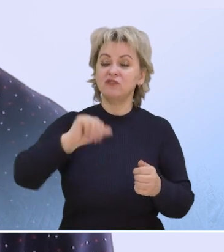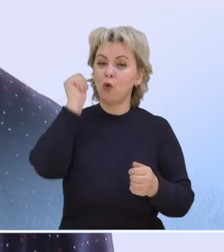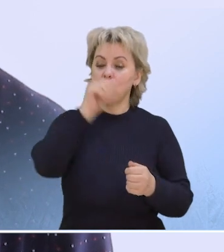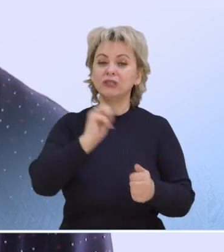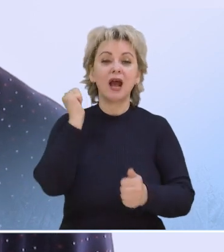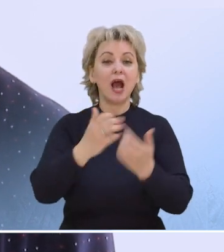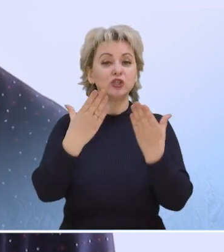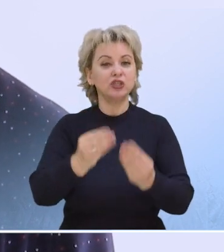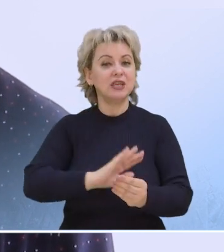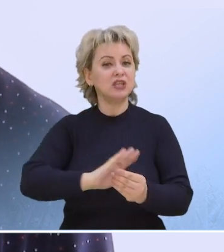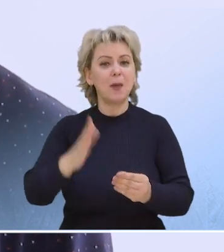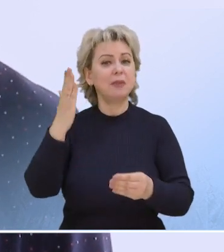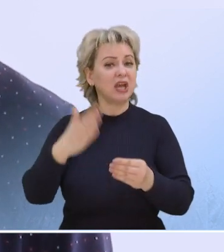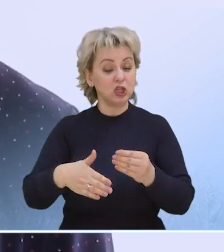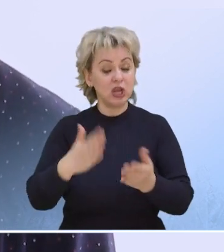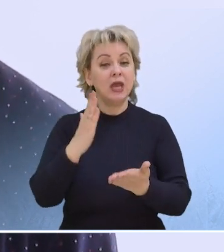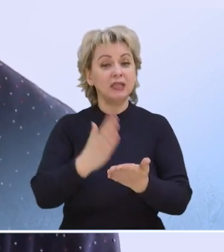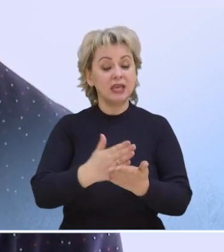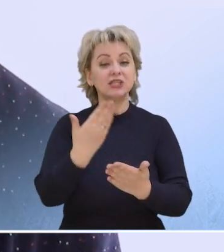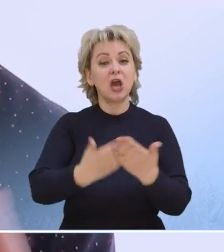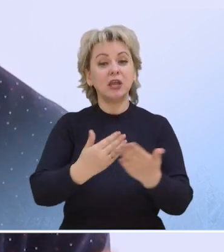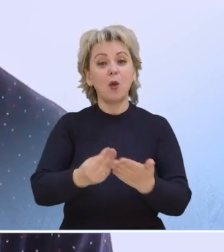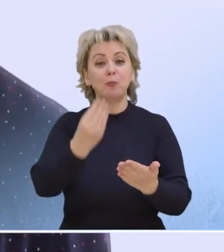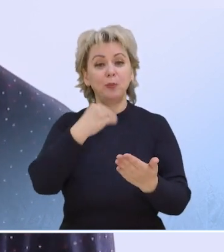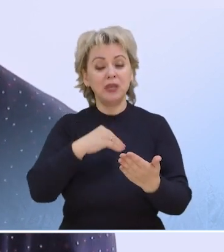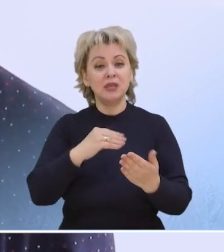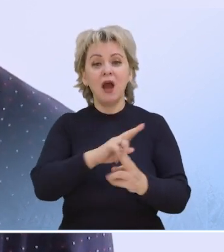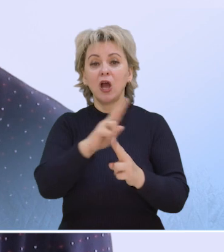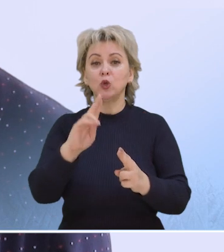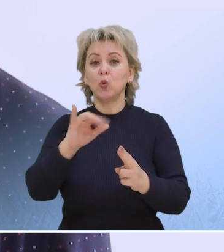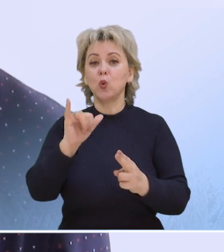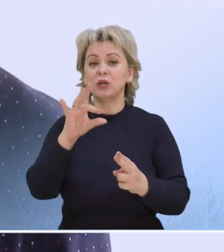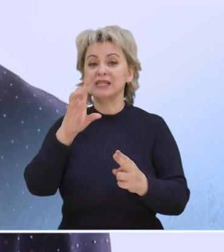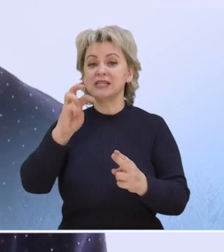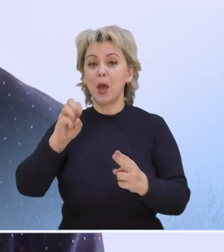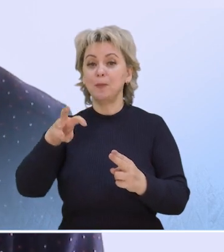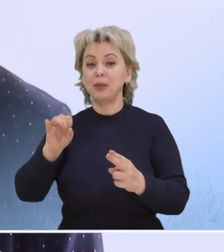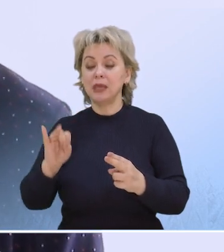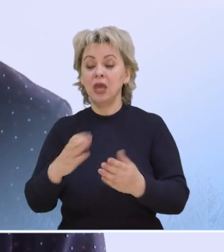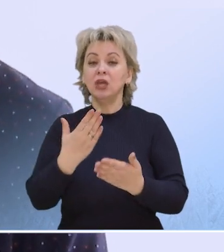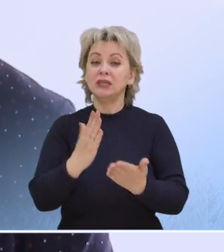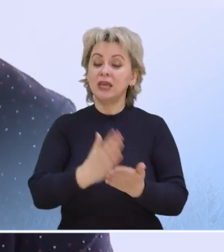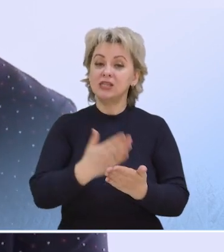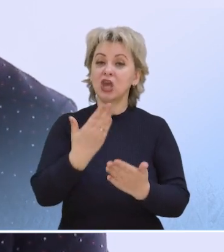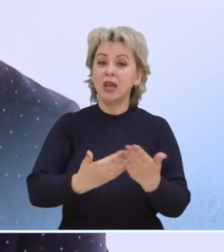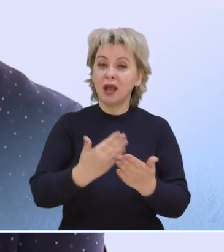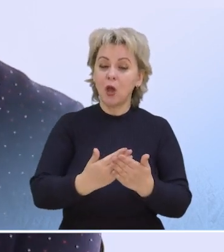ежедневно не прекращая. Есть рекомендации принимать их там какими-то курсами. Есть рекомендации совершенно